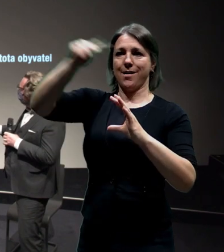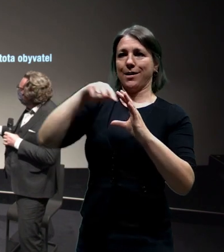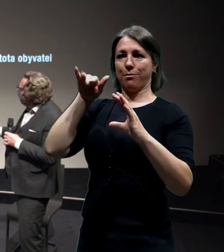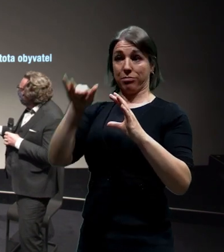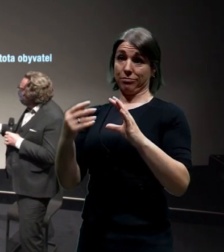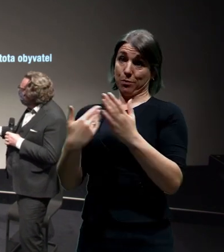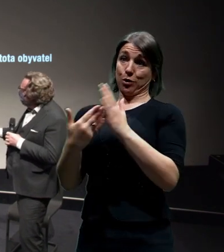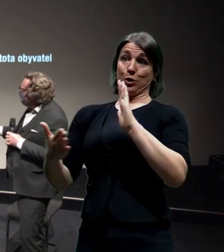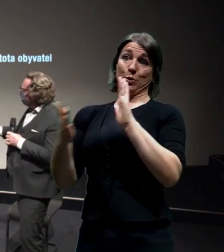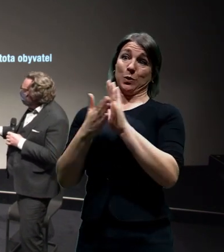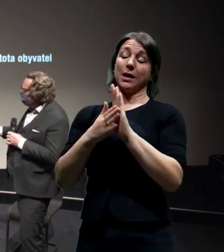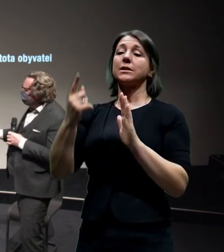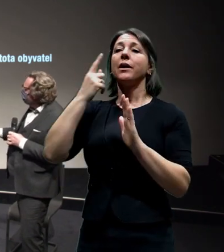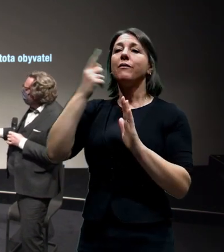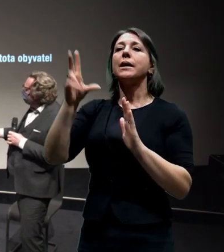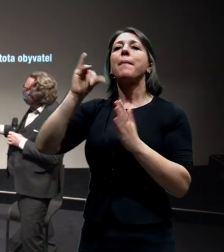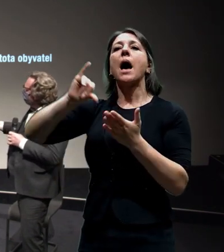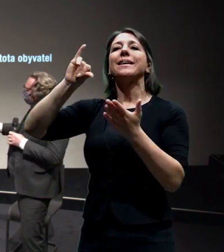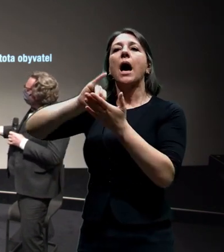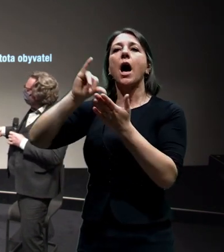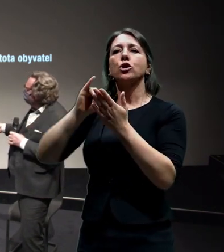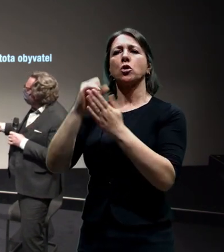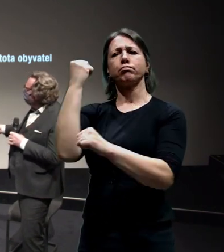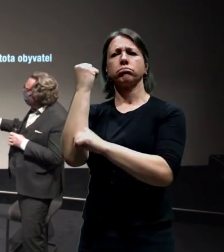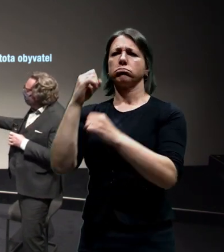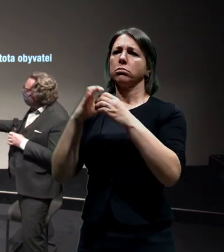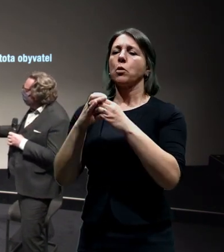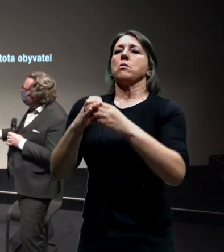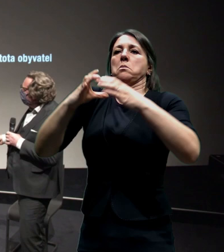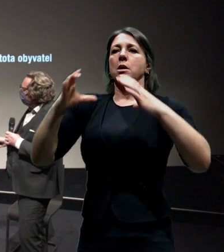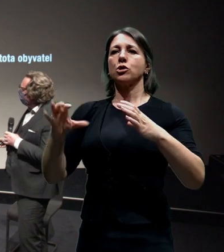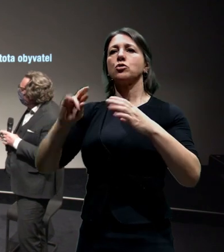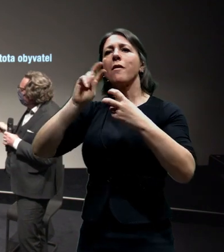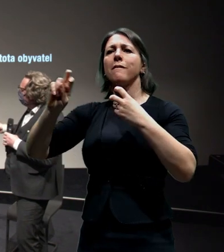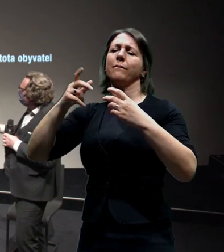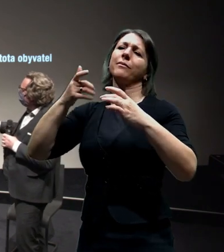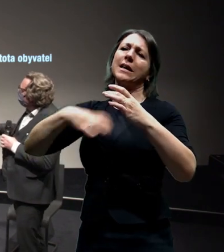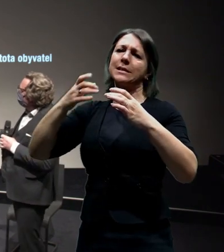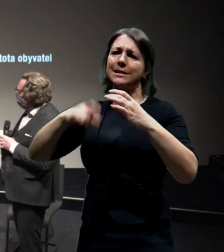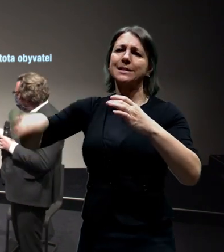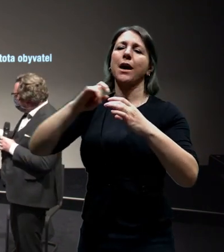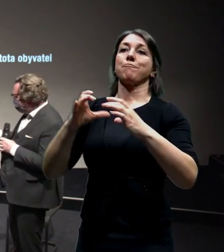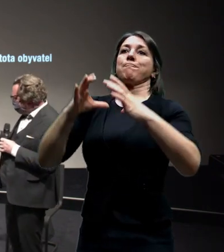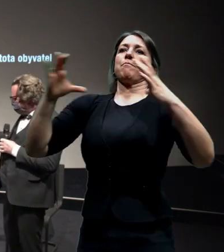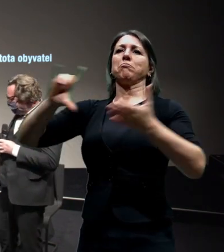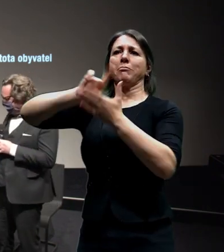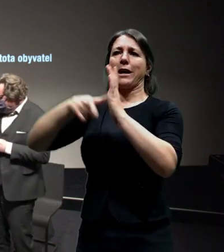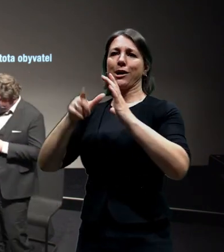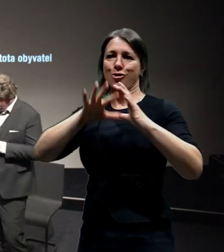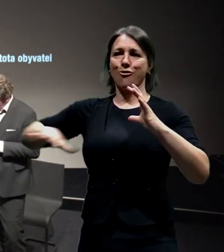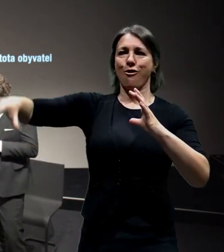město má nějakou jádrovou část, nějaký příměstí a nějaký region a ten už je hluboce